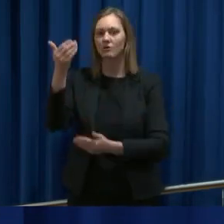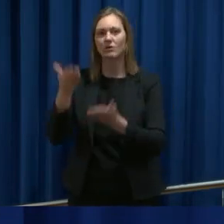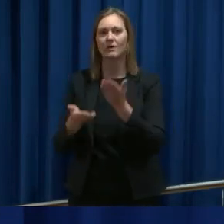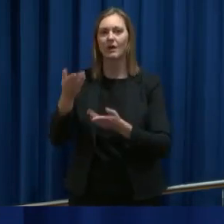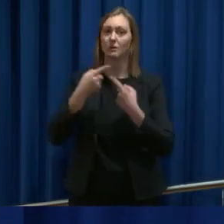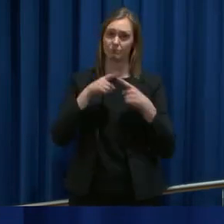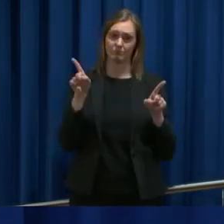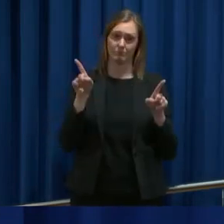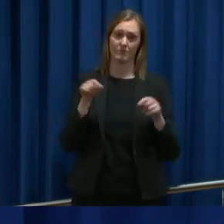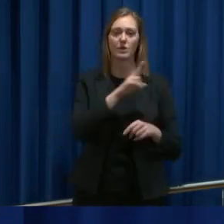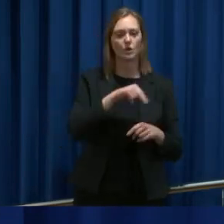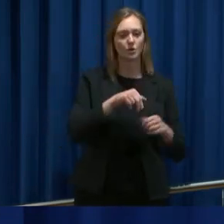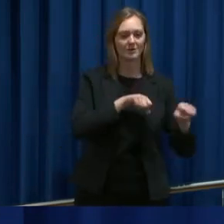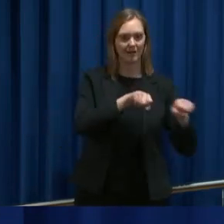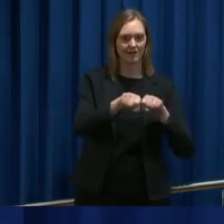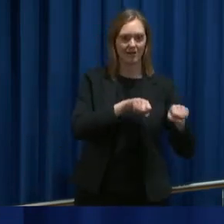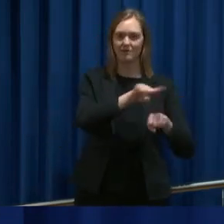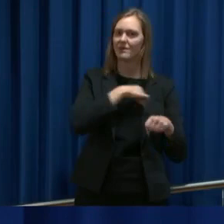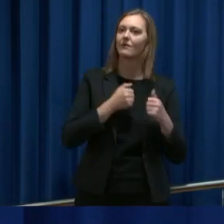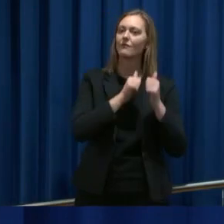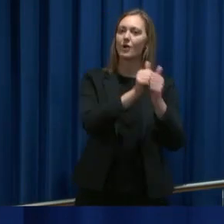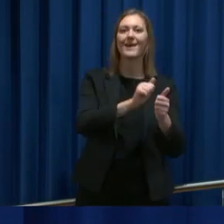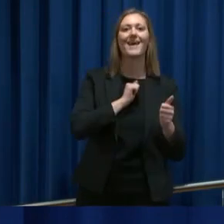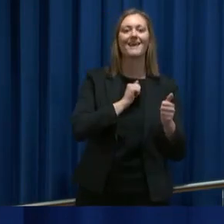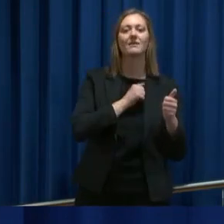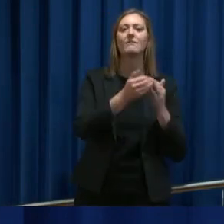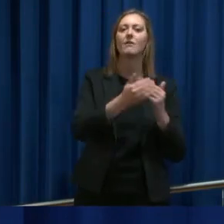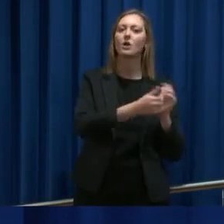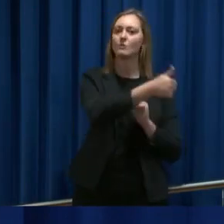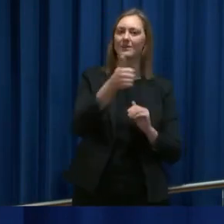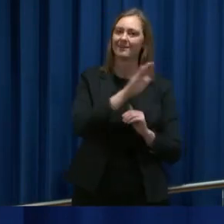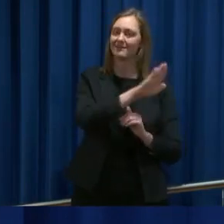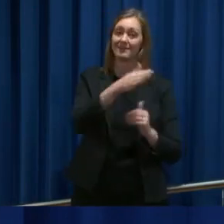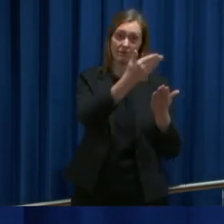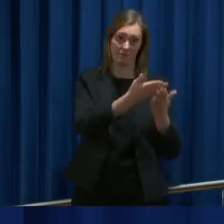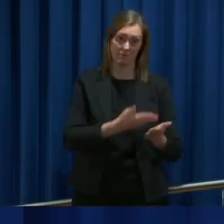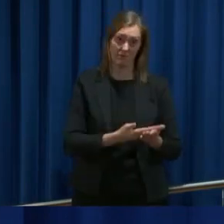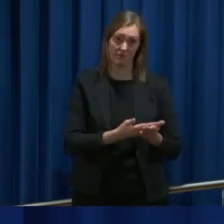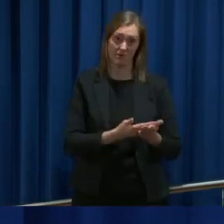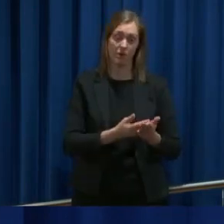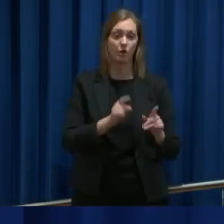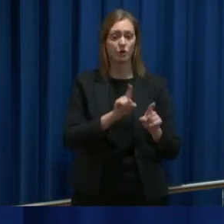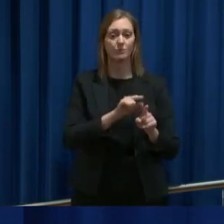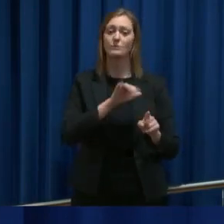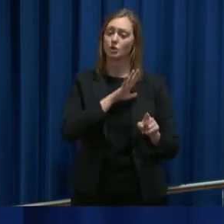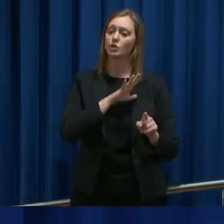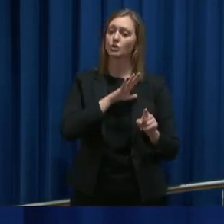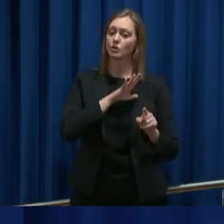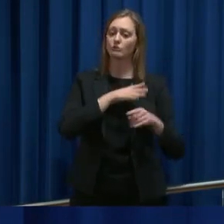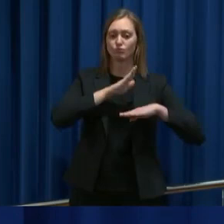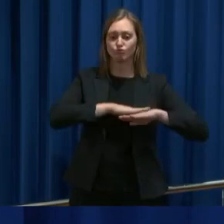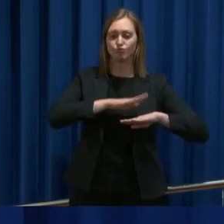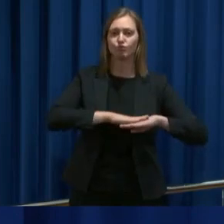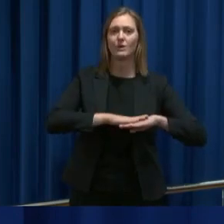Den norske regjeringen, vi følger våre fagmyndigheters anbefalinger, som vi opplever bygget på den best internasjonale tilgjengelige